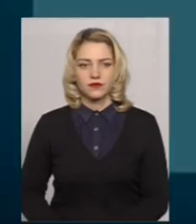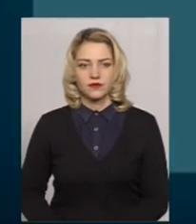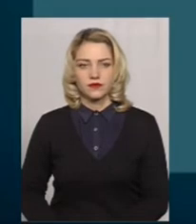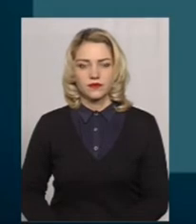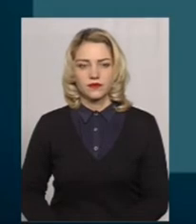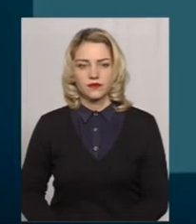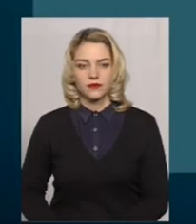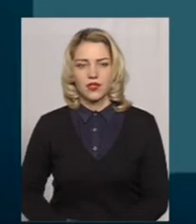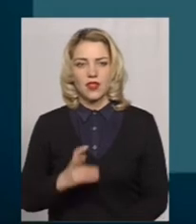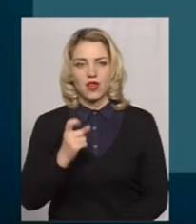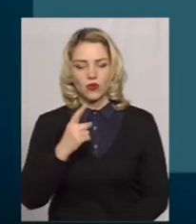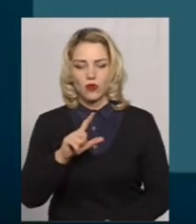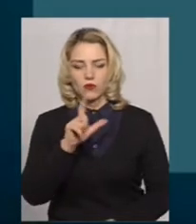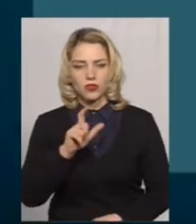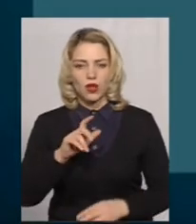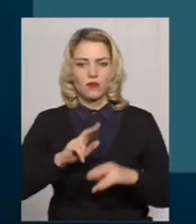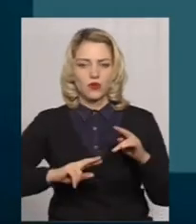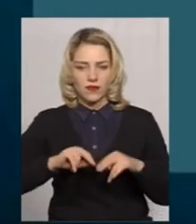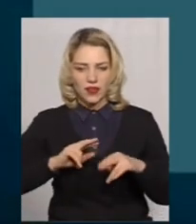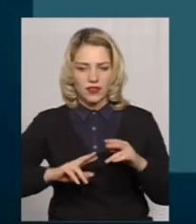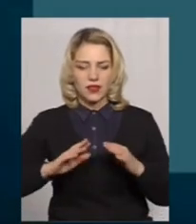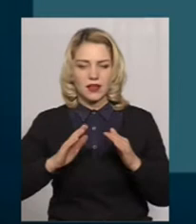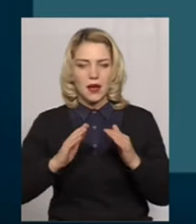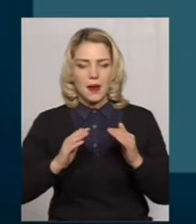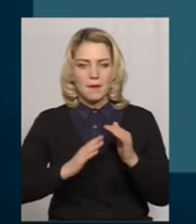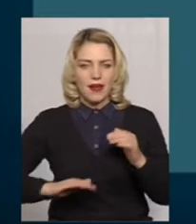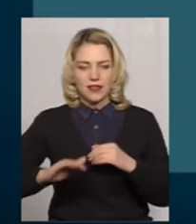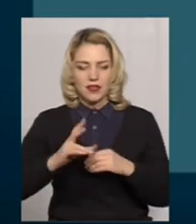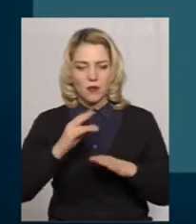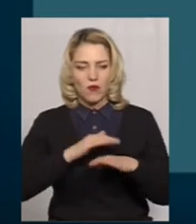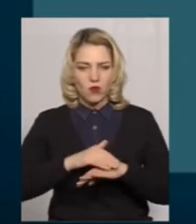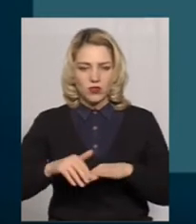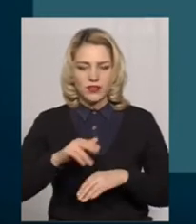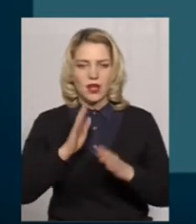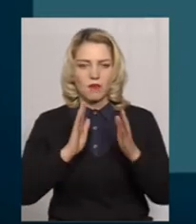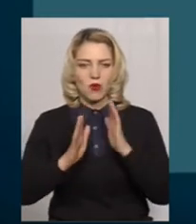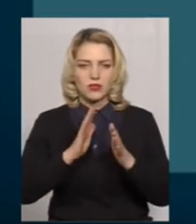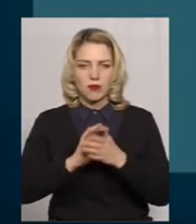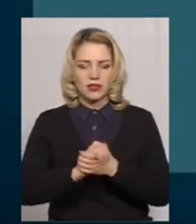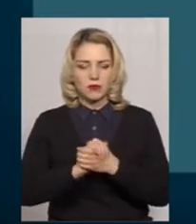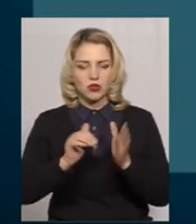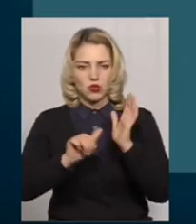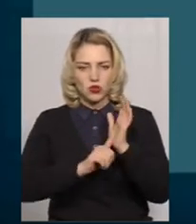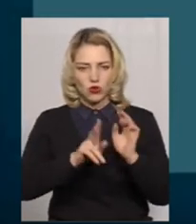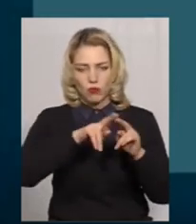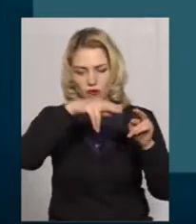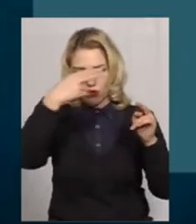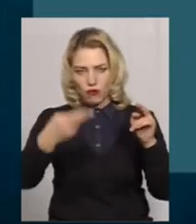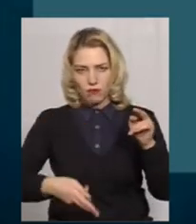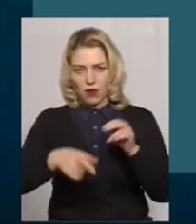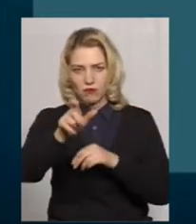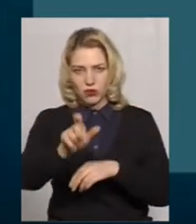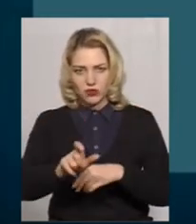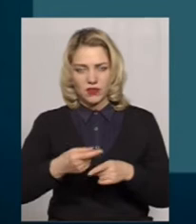На одному з будівельних майтанчиків, що по вулиці Проспект Миру, з 6-го поверху впав будівельник. Зірченським відділом